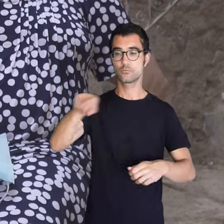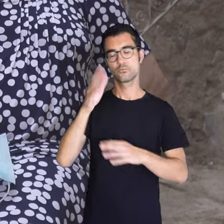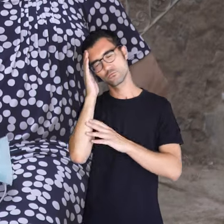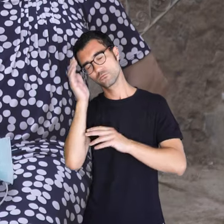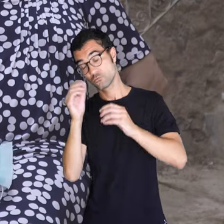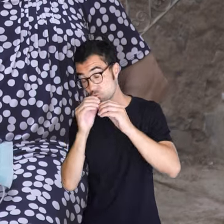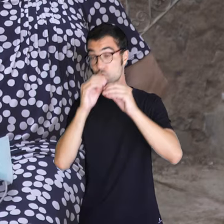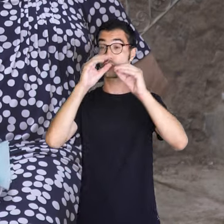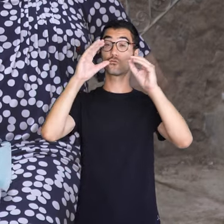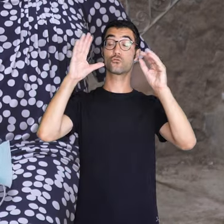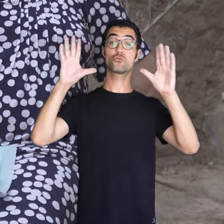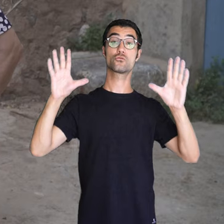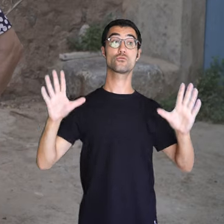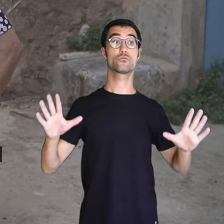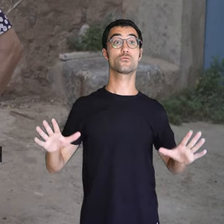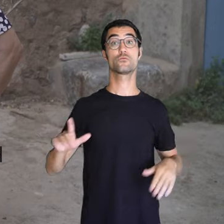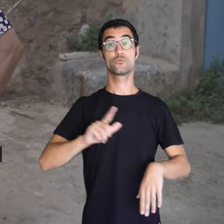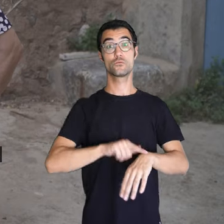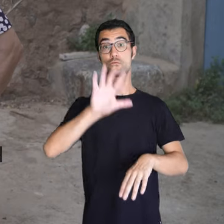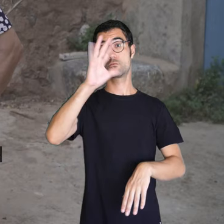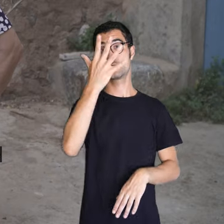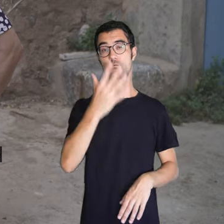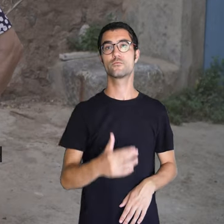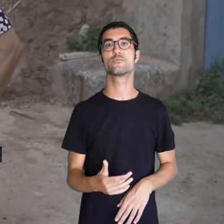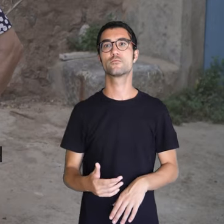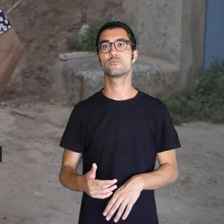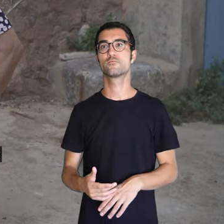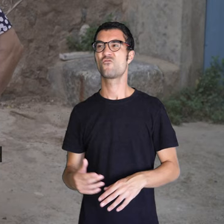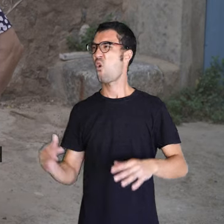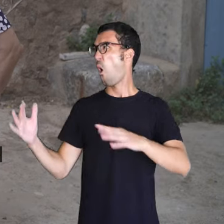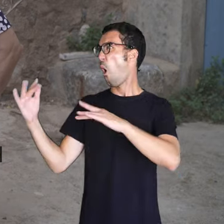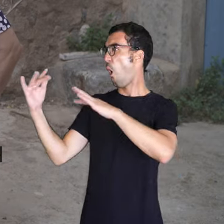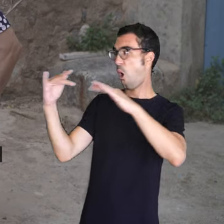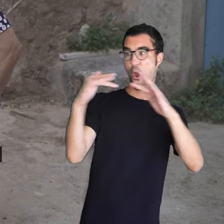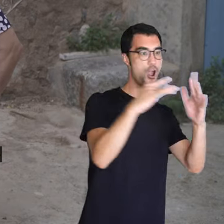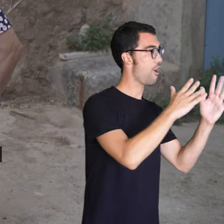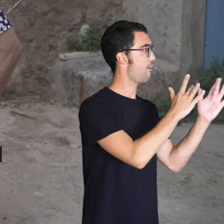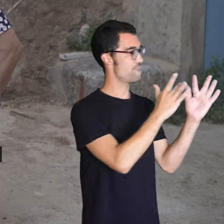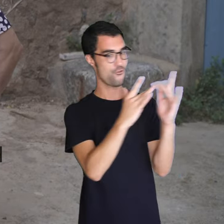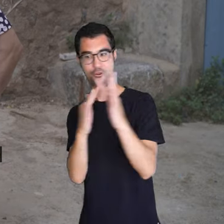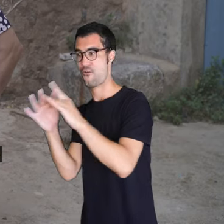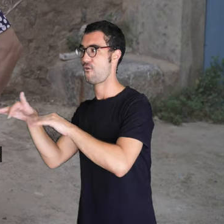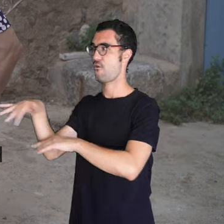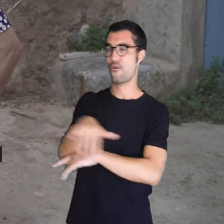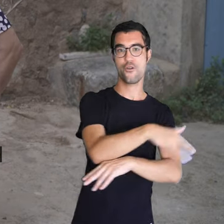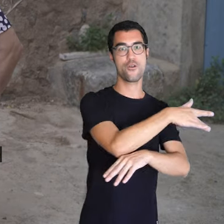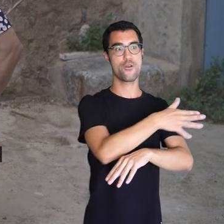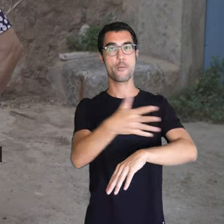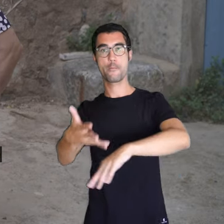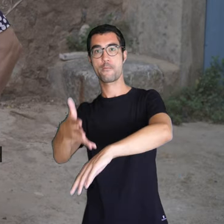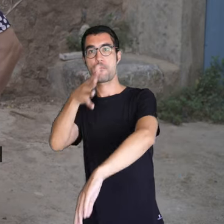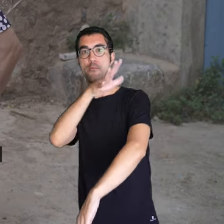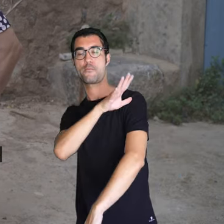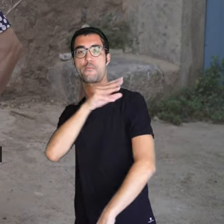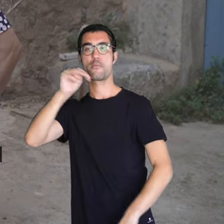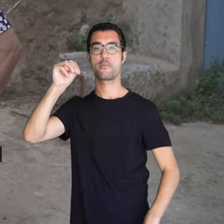allà, i eren les cinc. I a les cinc llavors mullaven i venia la guerra, tots, i s'inventaria per avall, de Mallorca, de Santa Catalina,